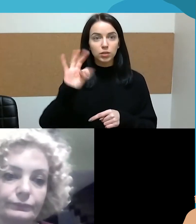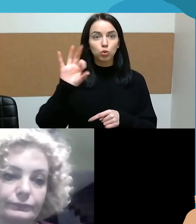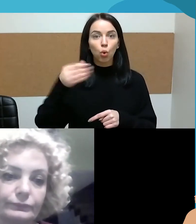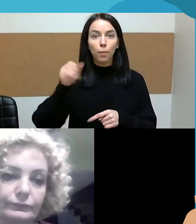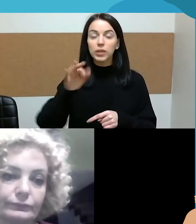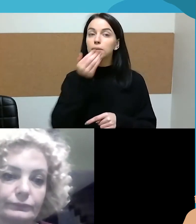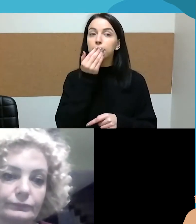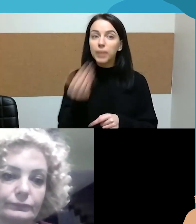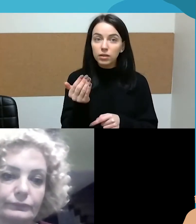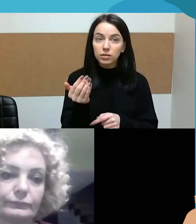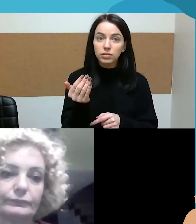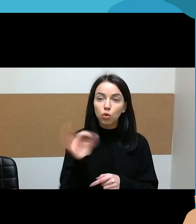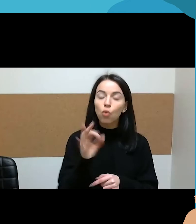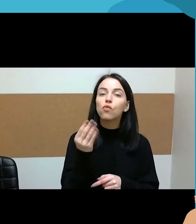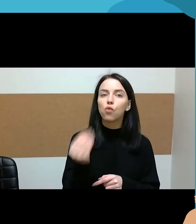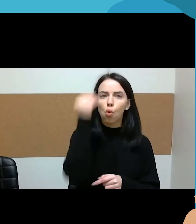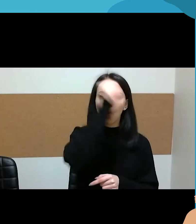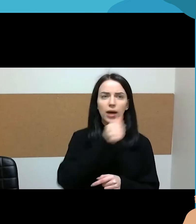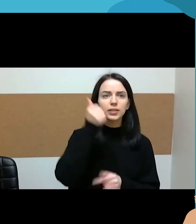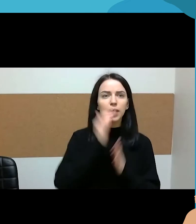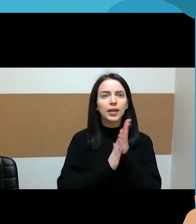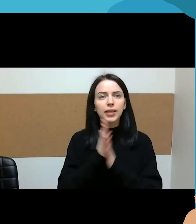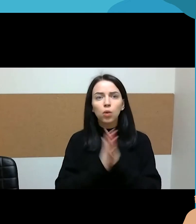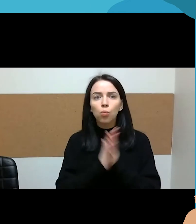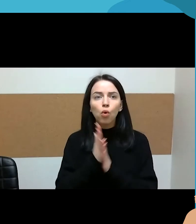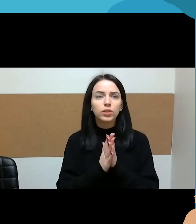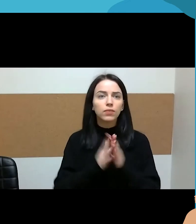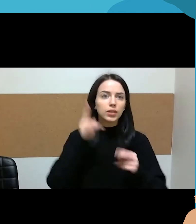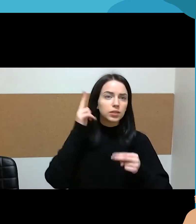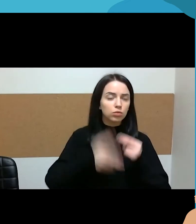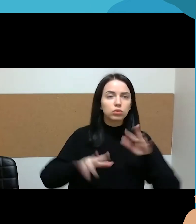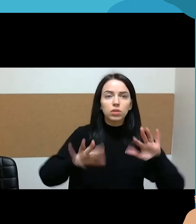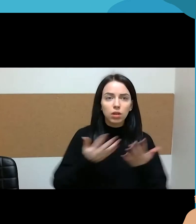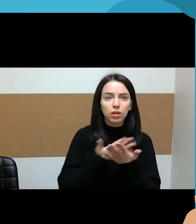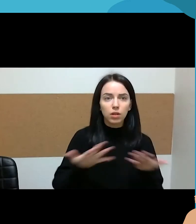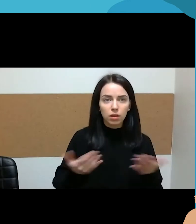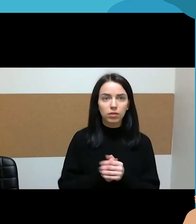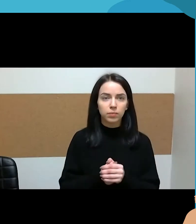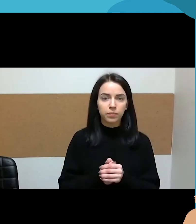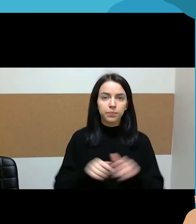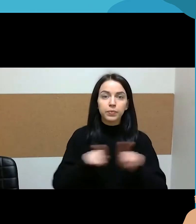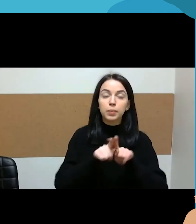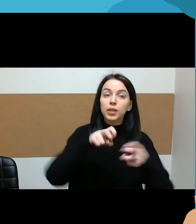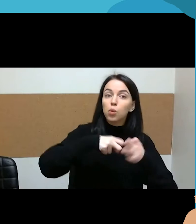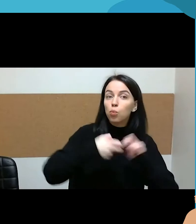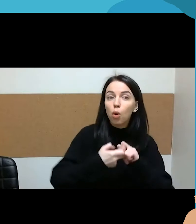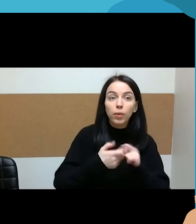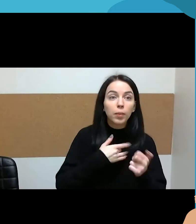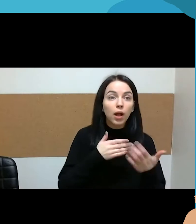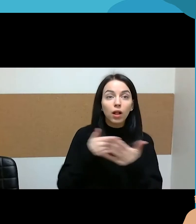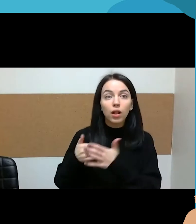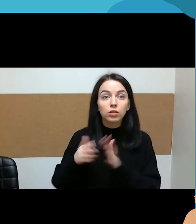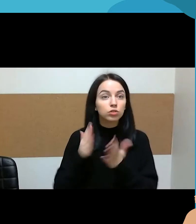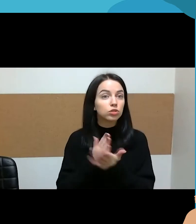jūsų asmeninę motivaciją, apsisprendimą ir gal netgi iššūkius ir kliutis, kurie